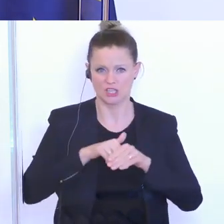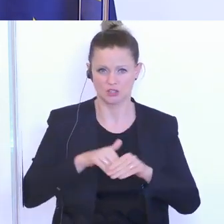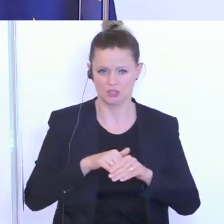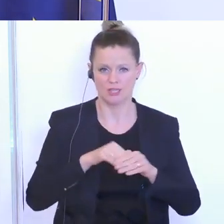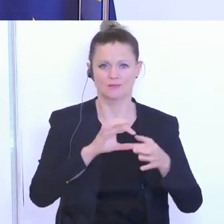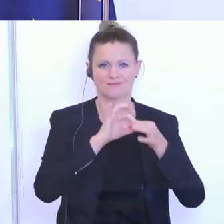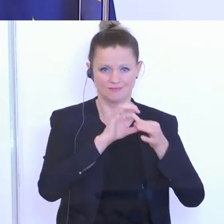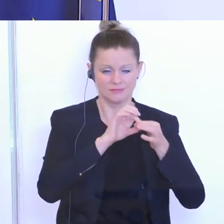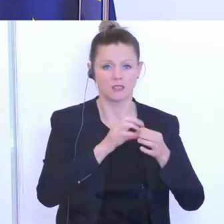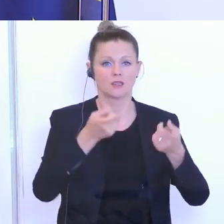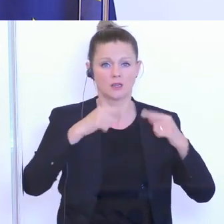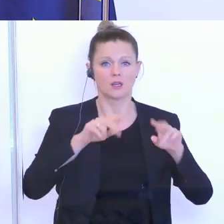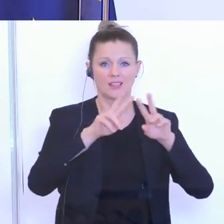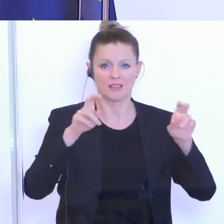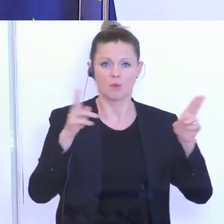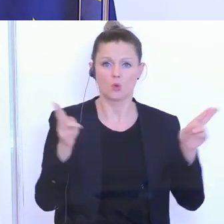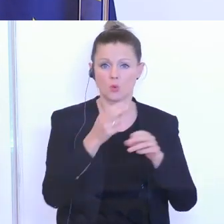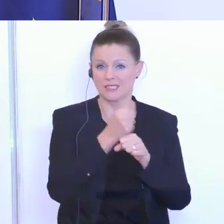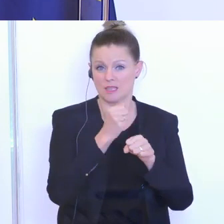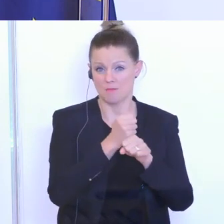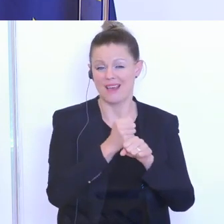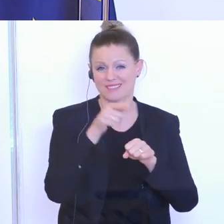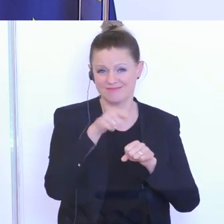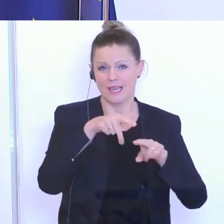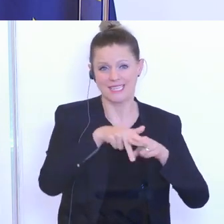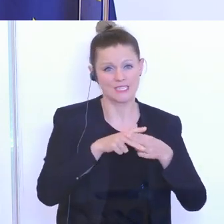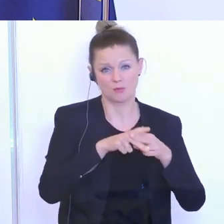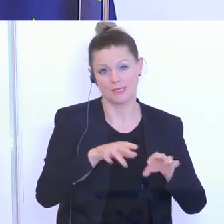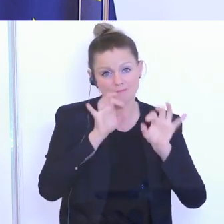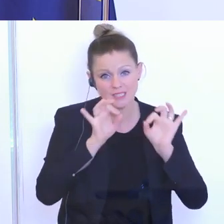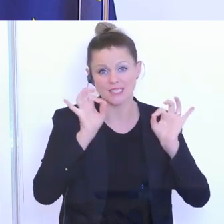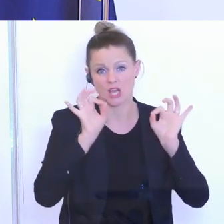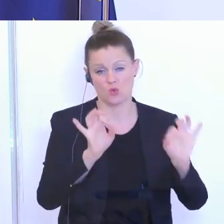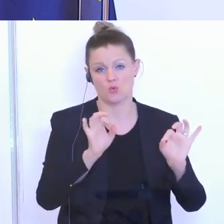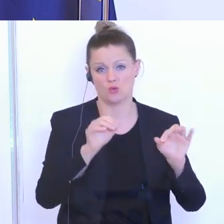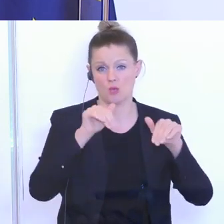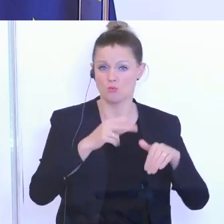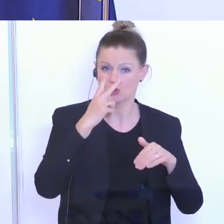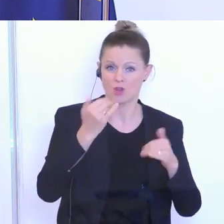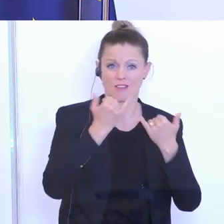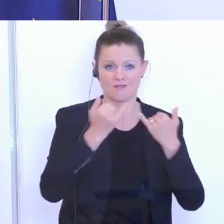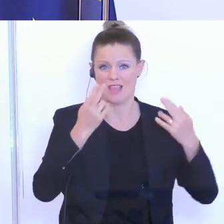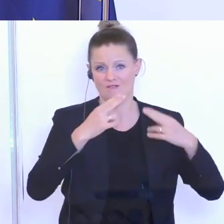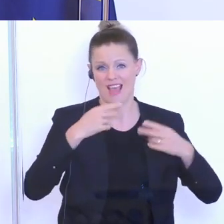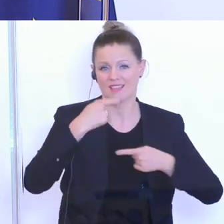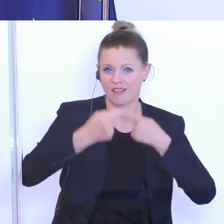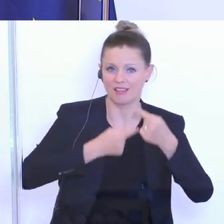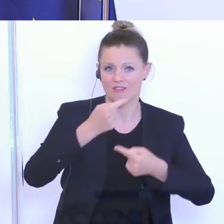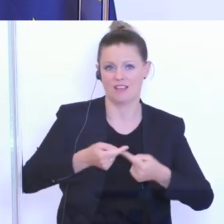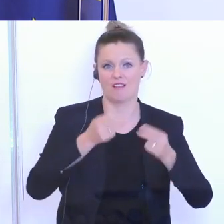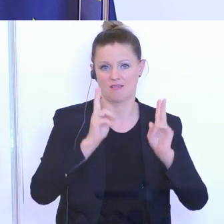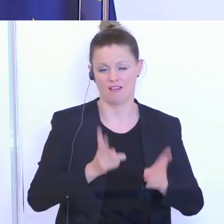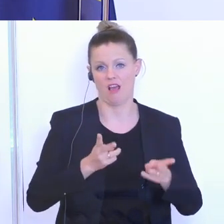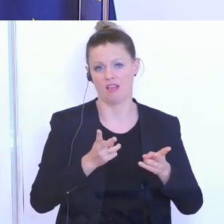Kurzarbeit, die sich als Instrument bewährt hat und wo wir jetzt schauen müssen, wie wir sie weiterentwickeln können im